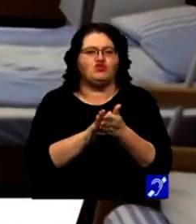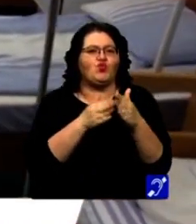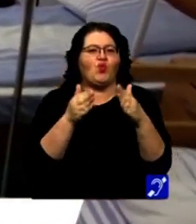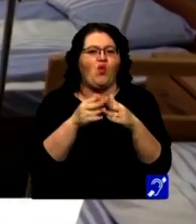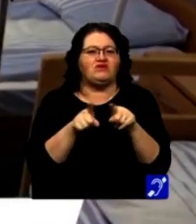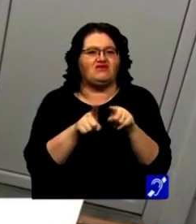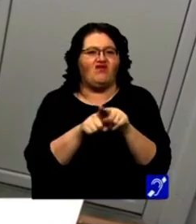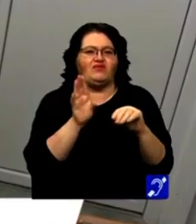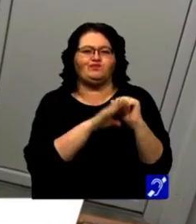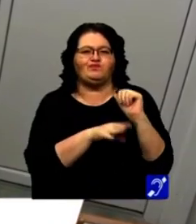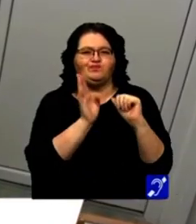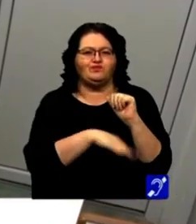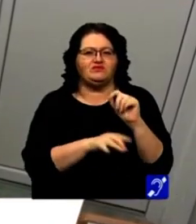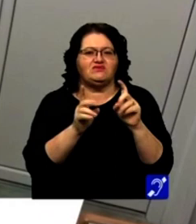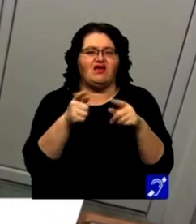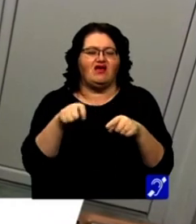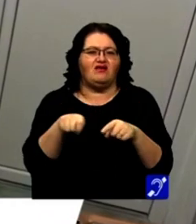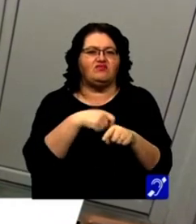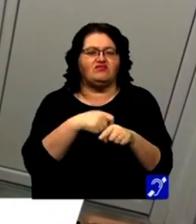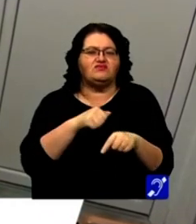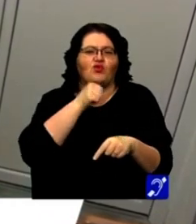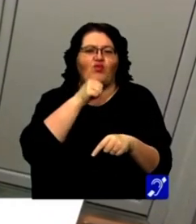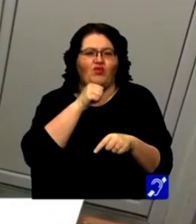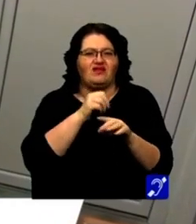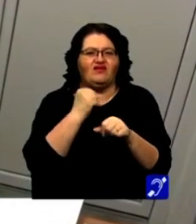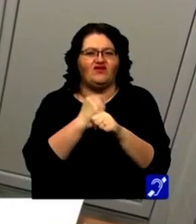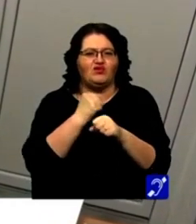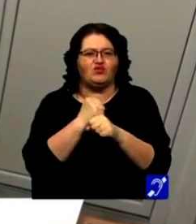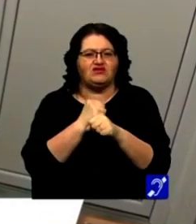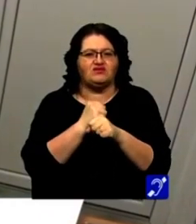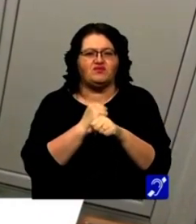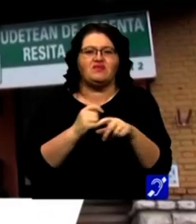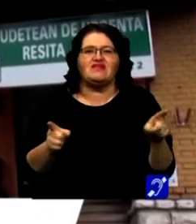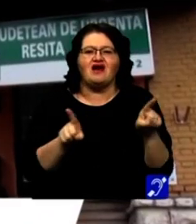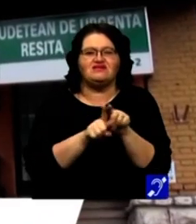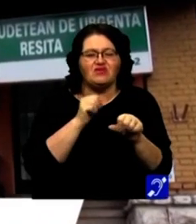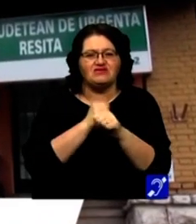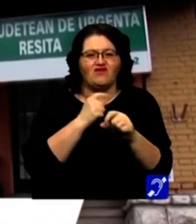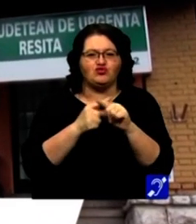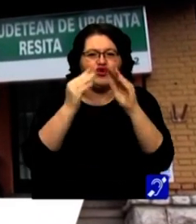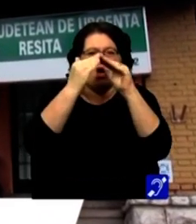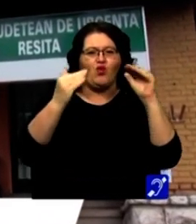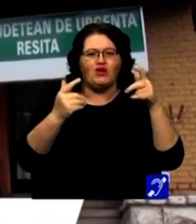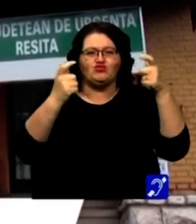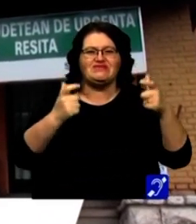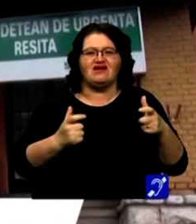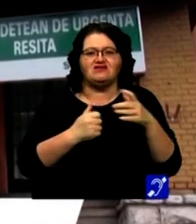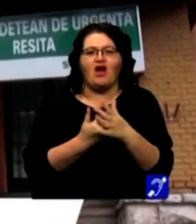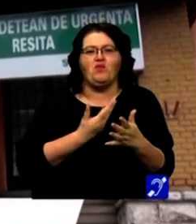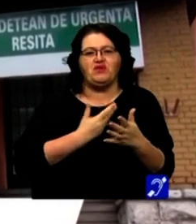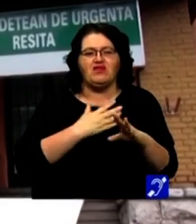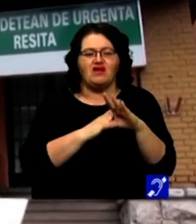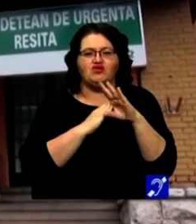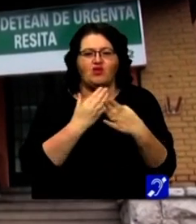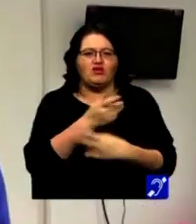nebibilit, neterminat, nerefăcut. De asemenea, fost refăcut și acoperișul secției. Am primit